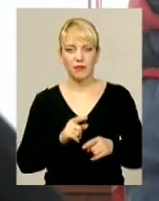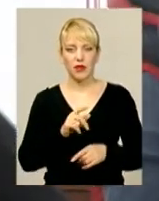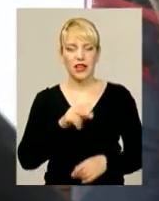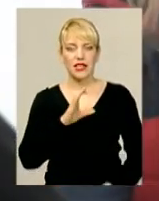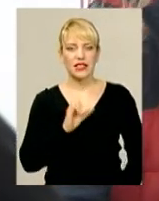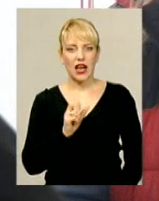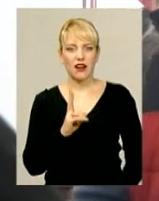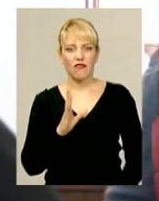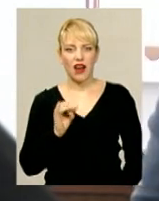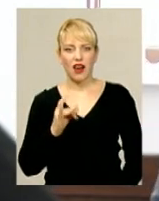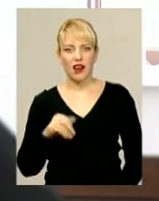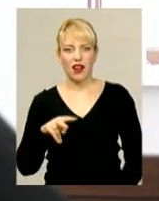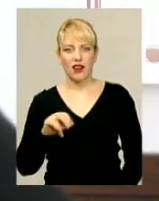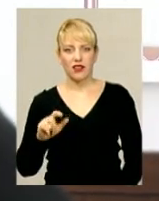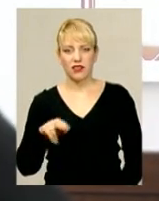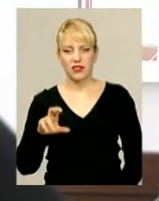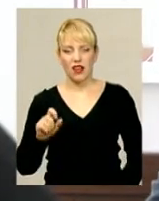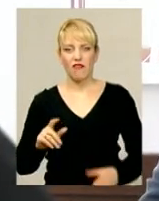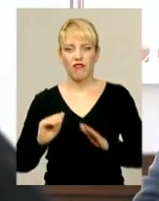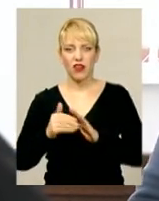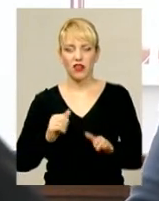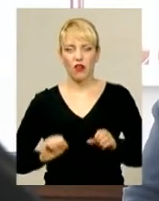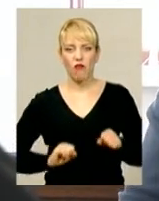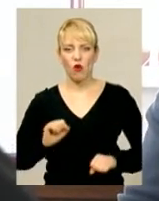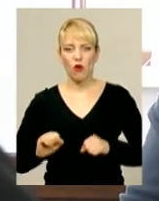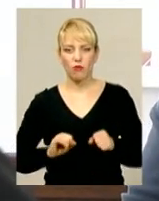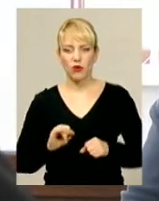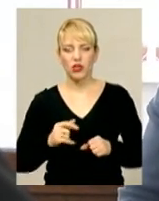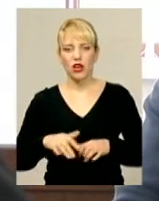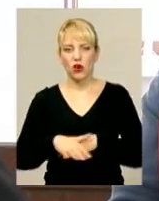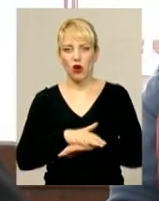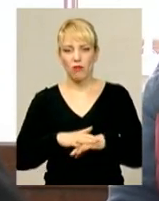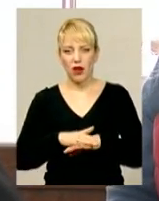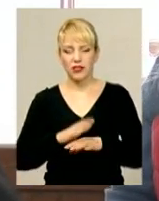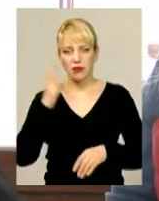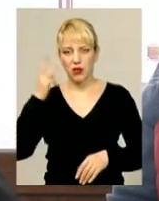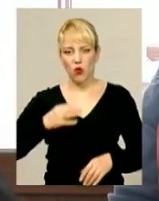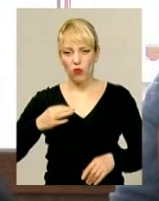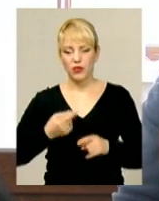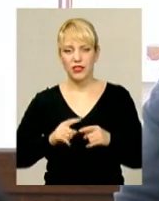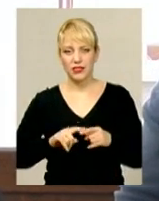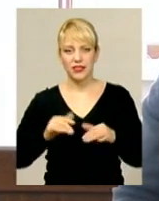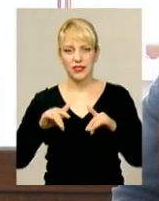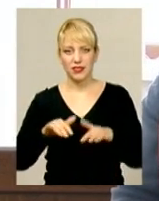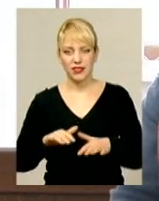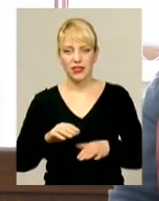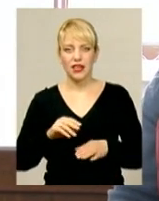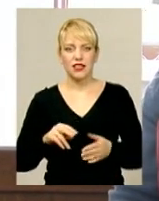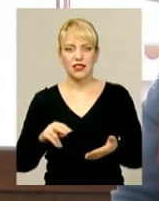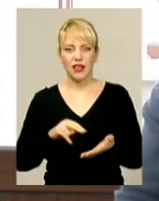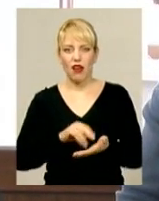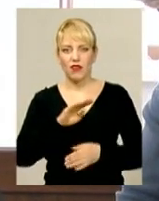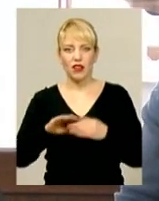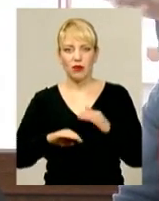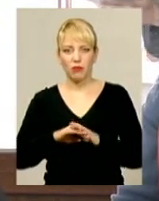викликав обурення у громадськості Хмельницької області. Ці дії не лише ставлять під сумнів проведення